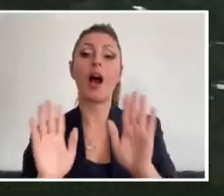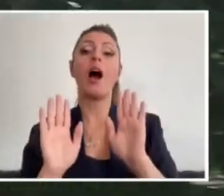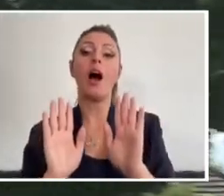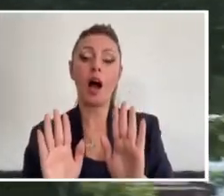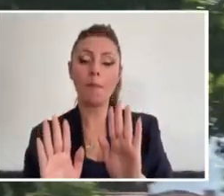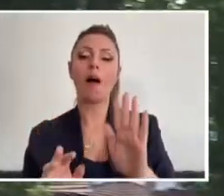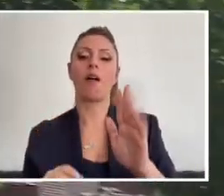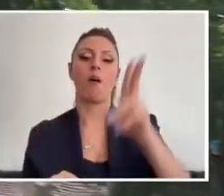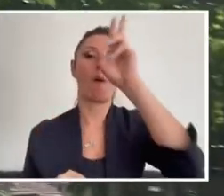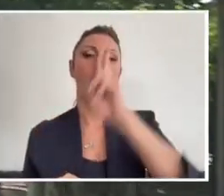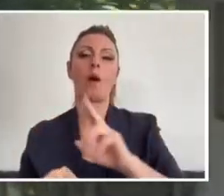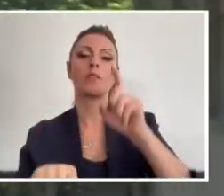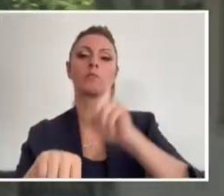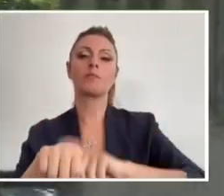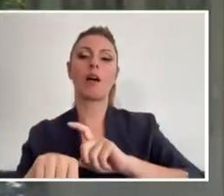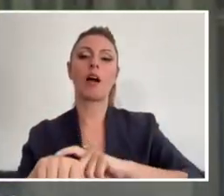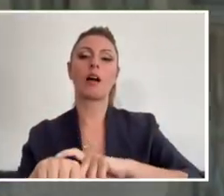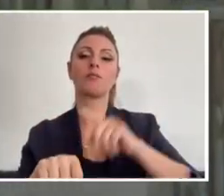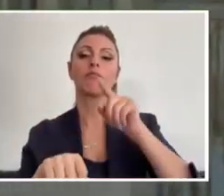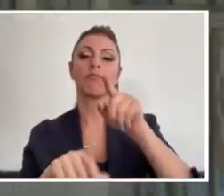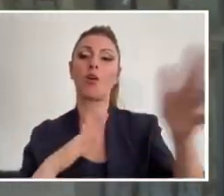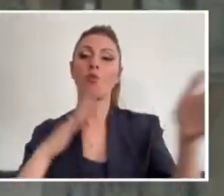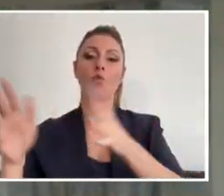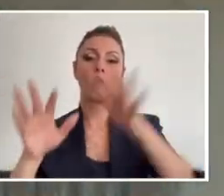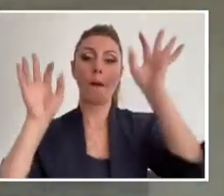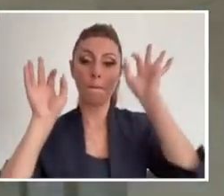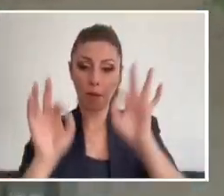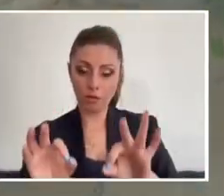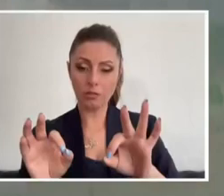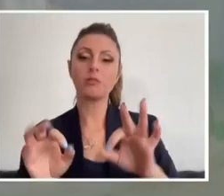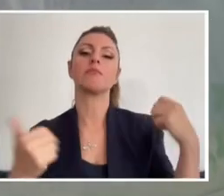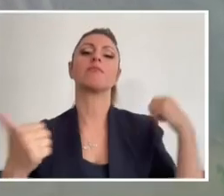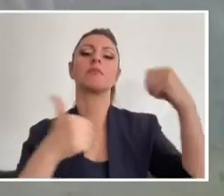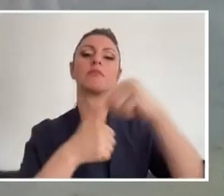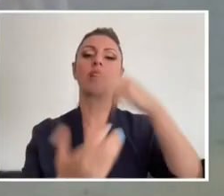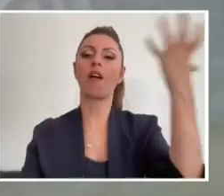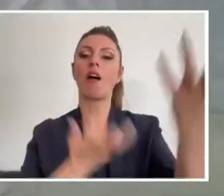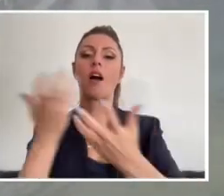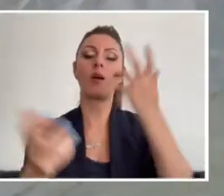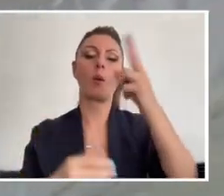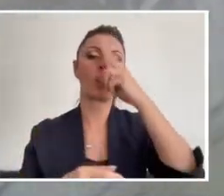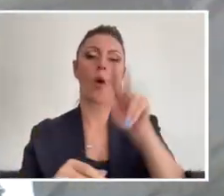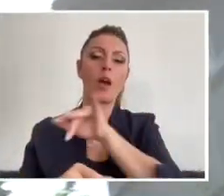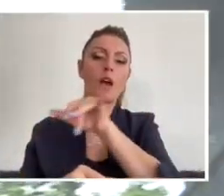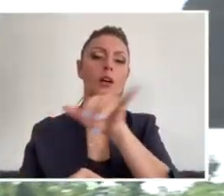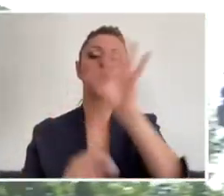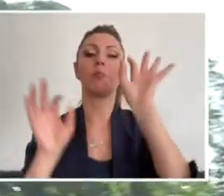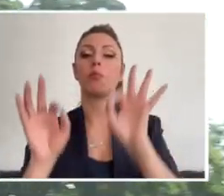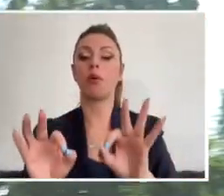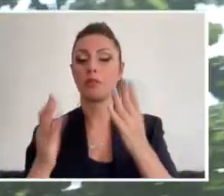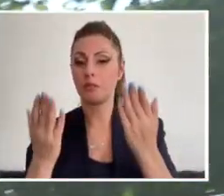başlamasıyla, rüzgarın da yön değiştirmesiyle birlikte alevler yeniden köye ilerlemeye başladı. Ve artık